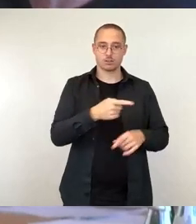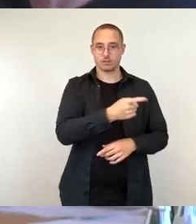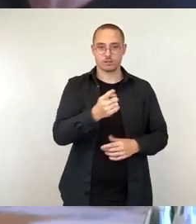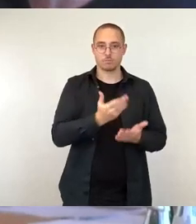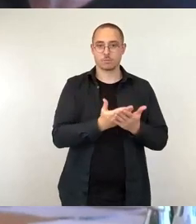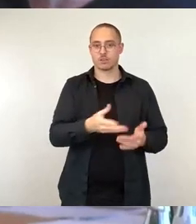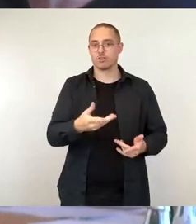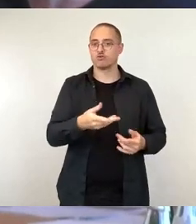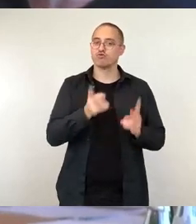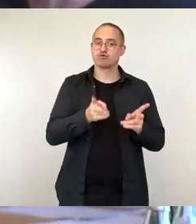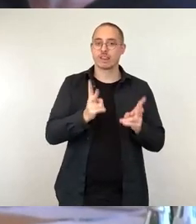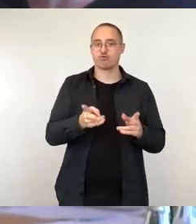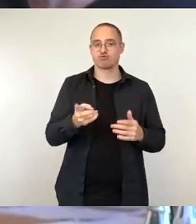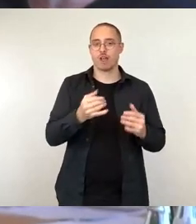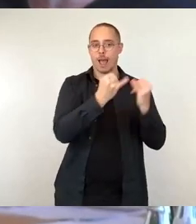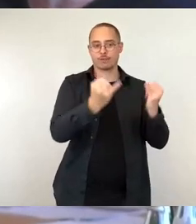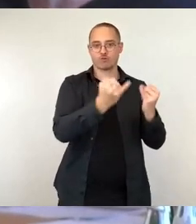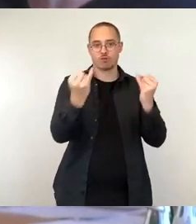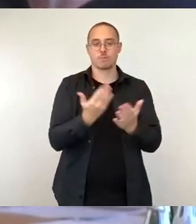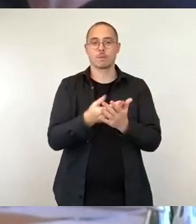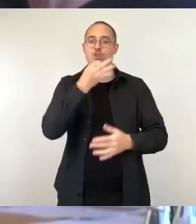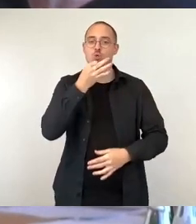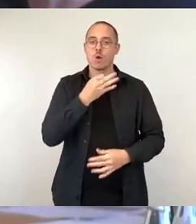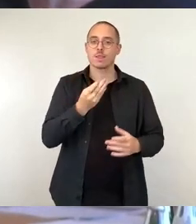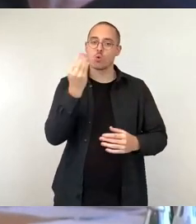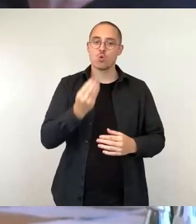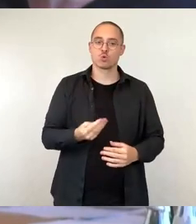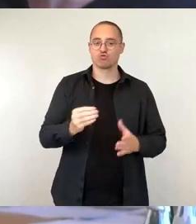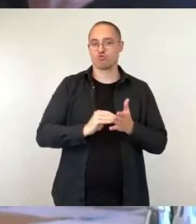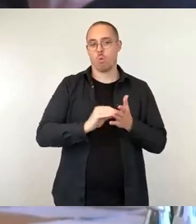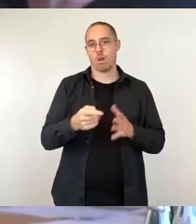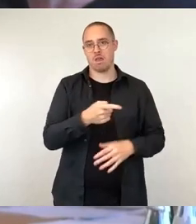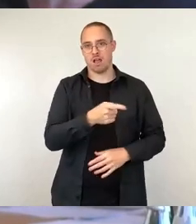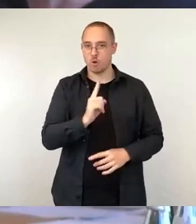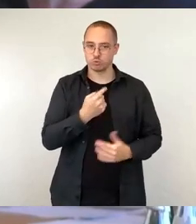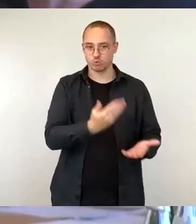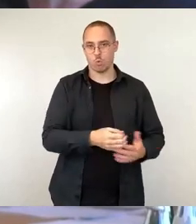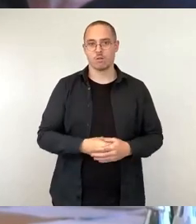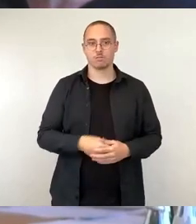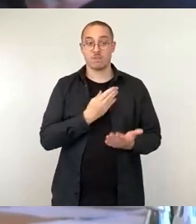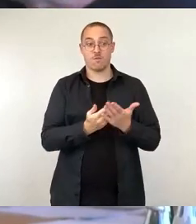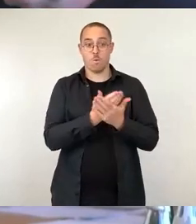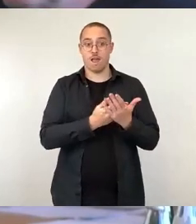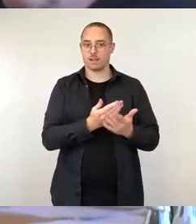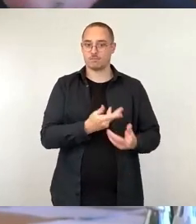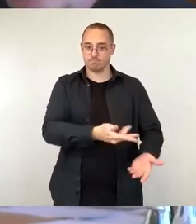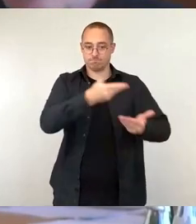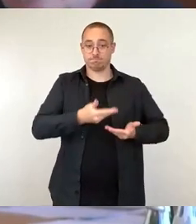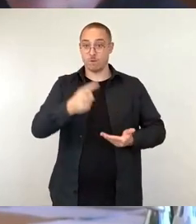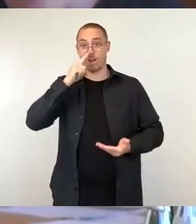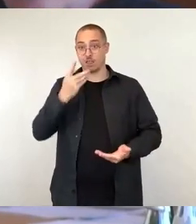Jugendkunstschule haben. Wann kommt denn da die Vorlage? Ich hatte das ja im Finanzausschuss schon mal angesprochen,